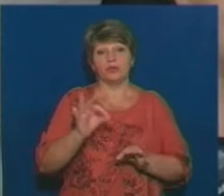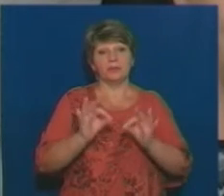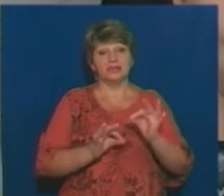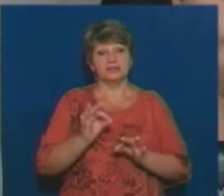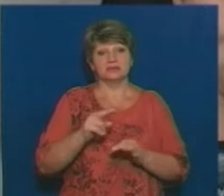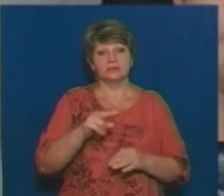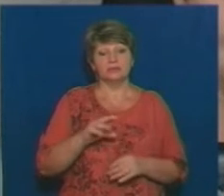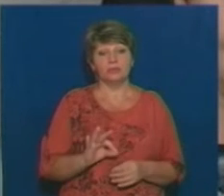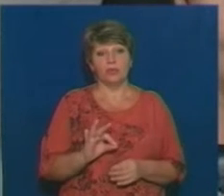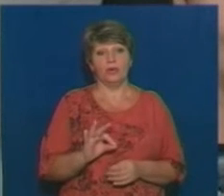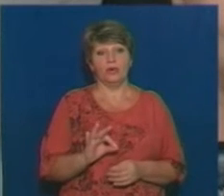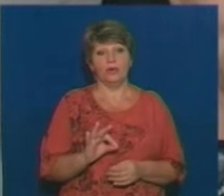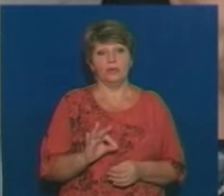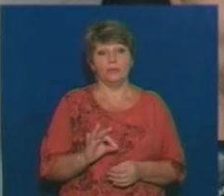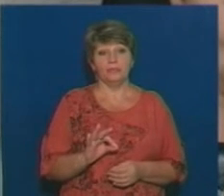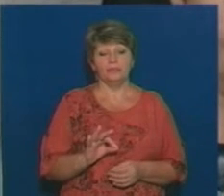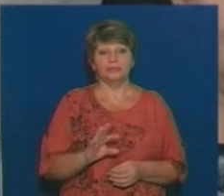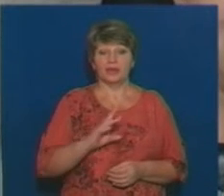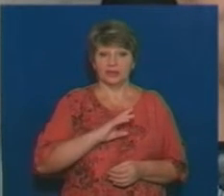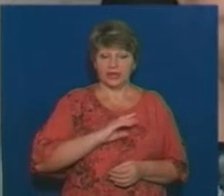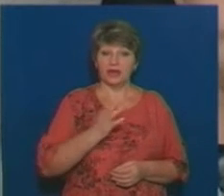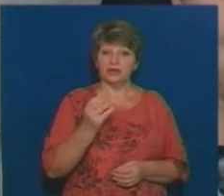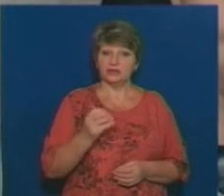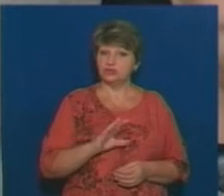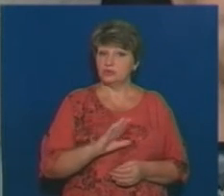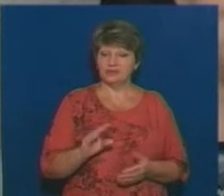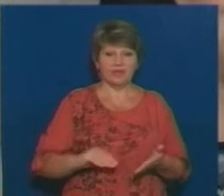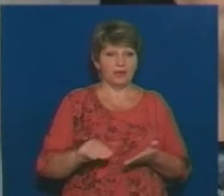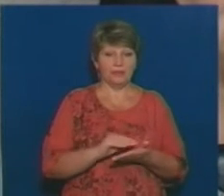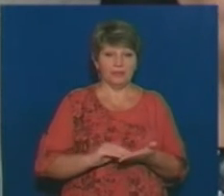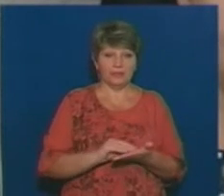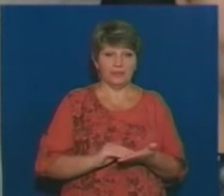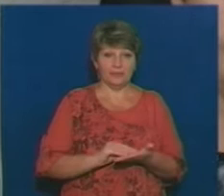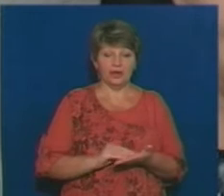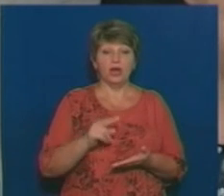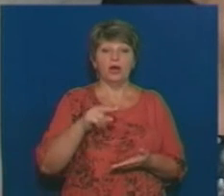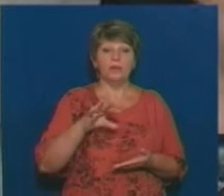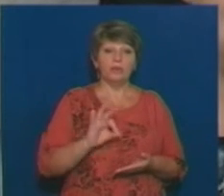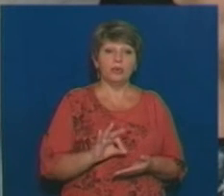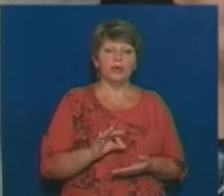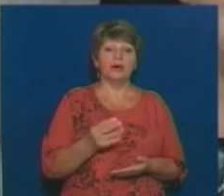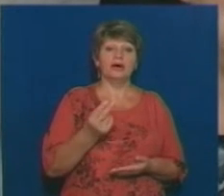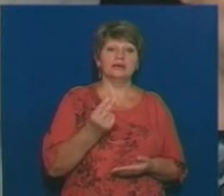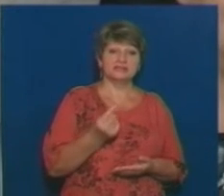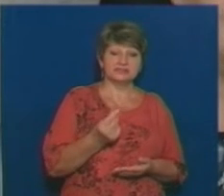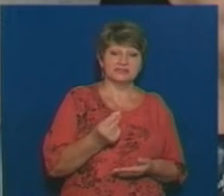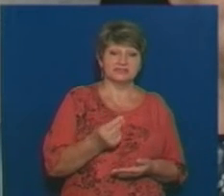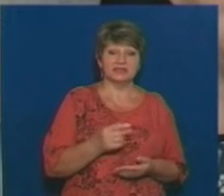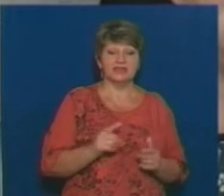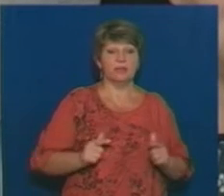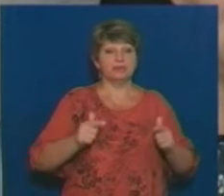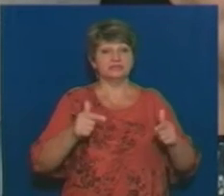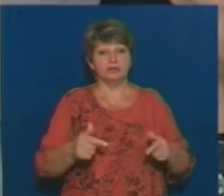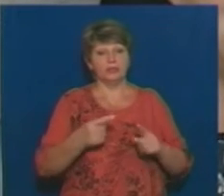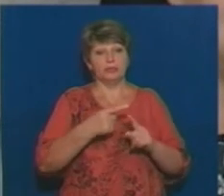По договору індексацію, я вам ще раз повторяю, не відпускаємо. Відпускаємо по ціні поставщика, плюс наценка і по таким